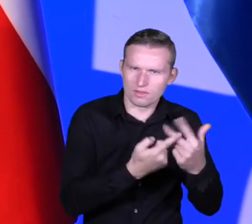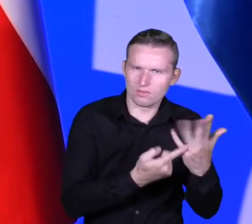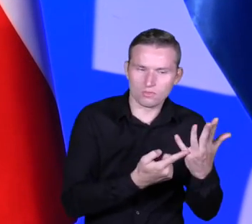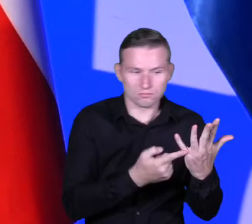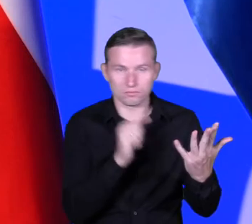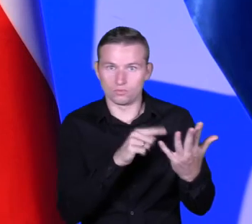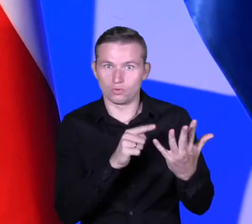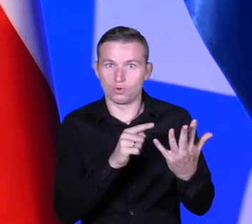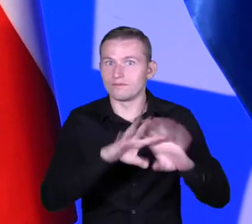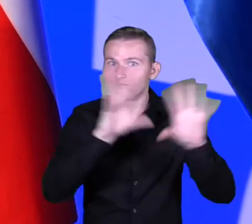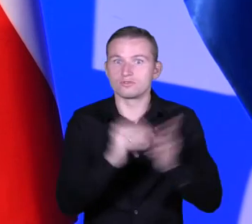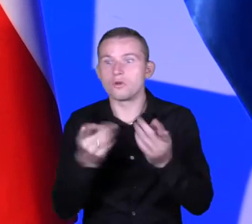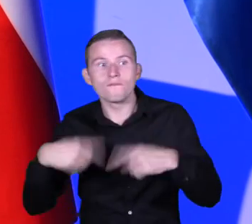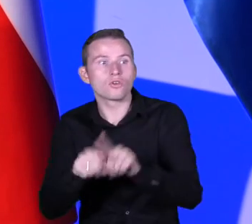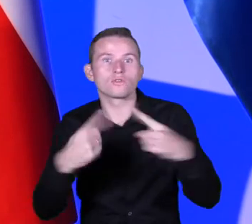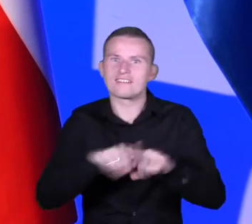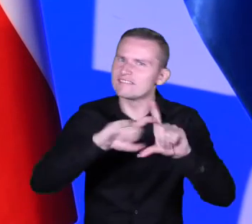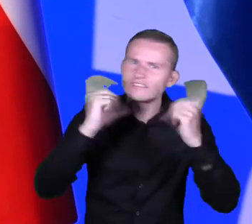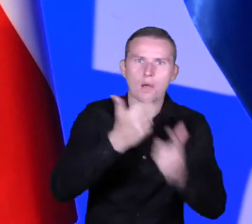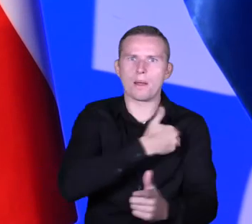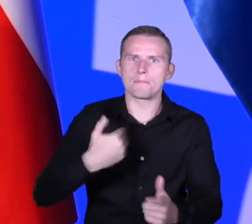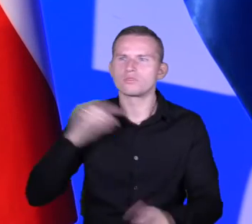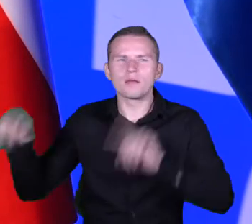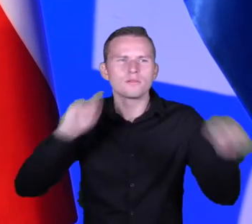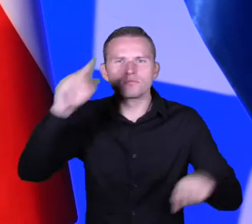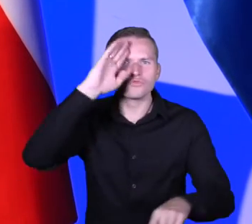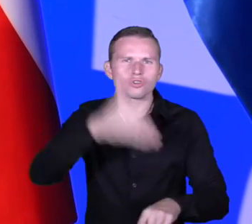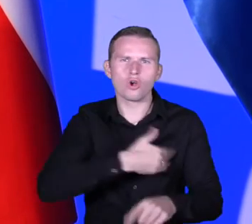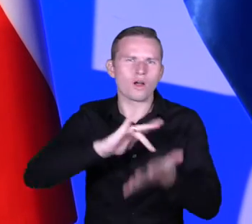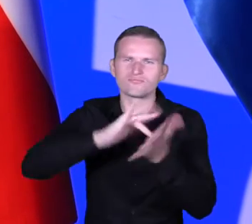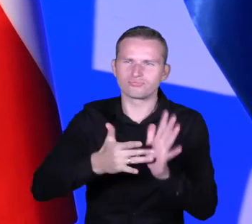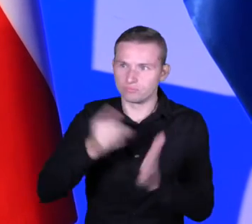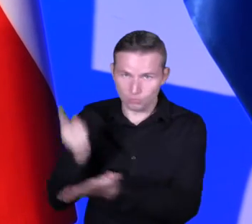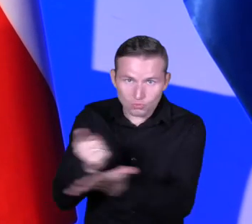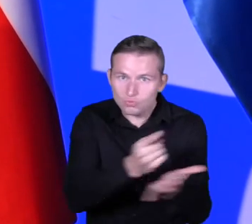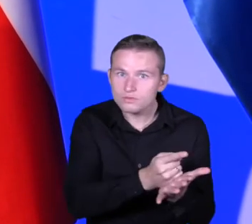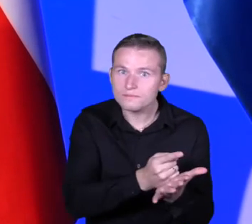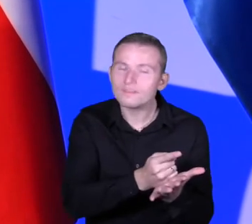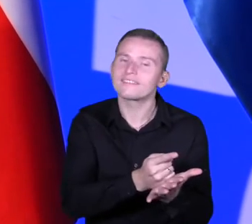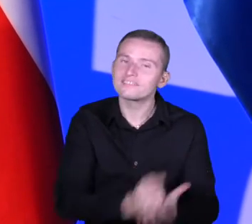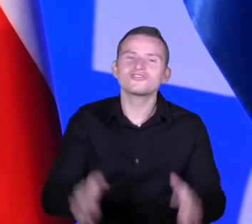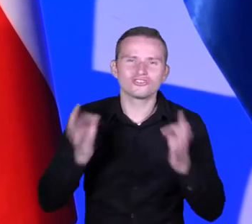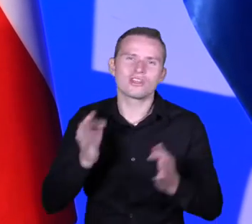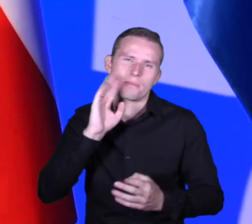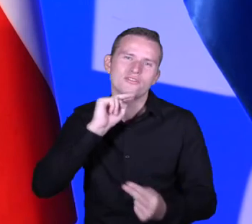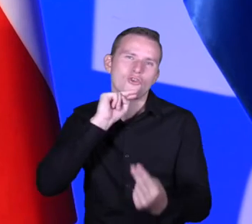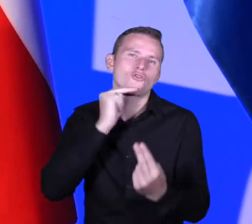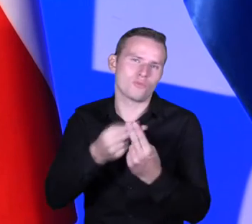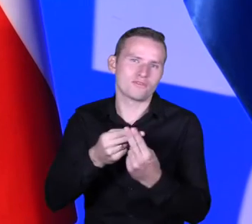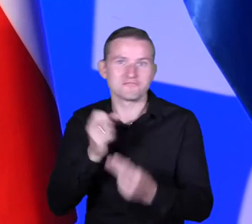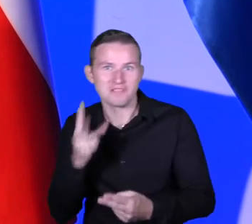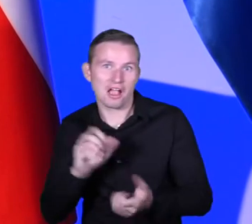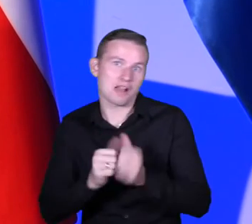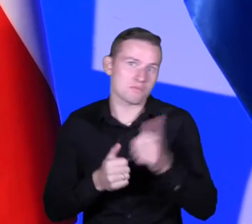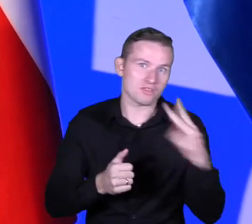zakątku Polski, w każdej polskiej szkole? I dzisiaj myślę, że odpowiemy na to pytanie, ale ja już jestem przekonana, że